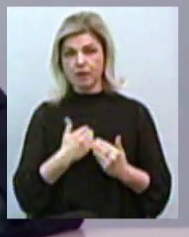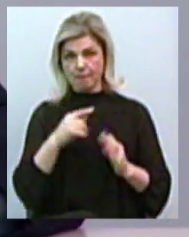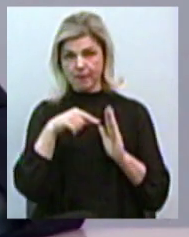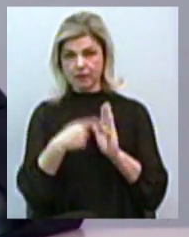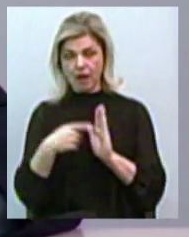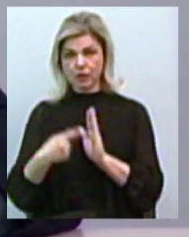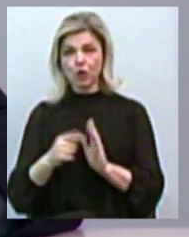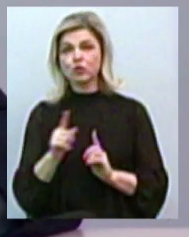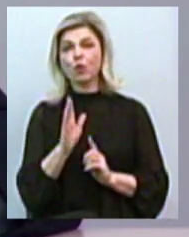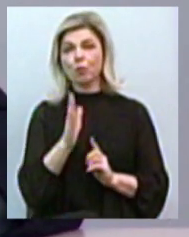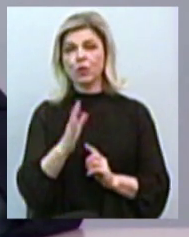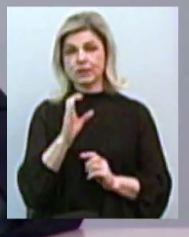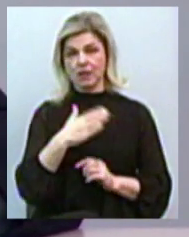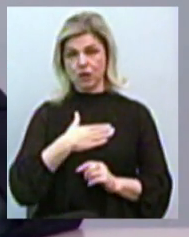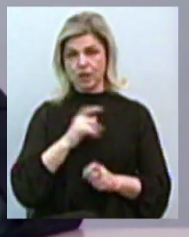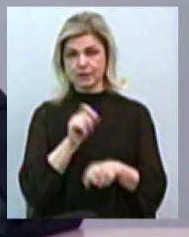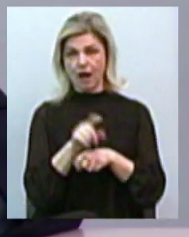Що буде з нашими заказами?